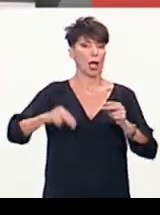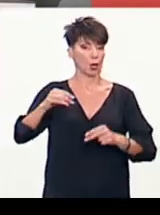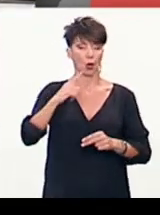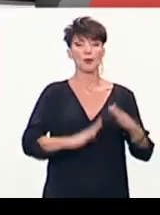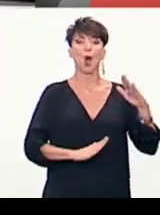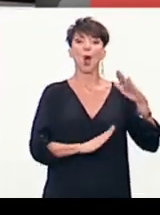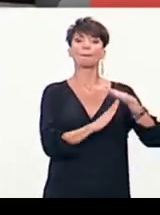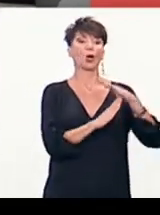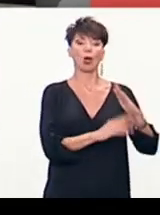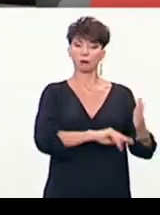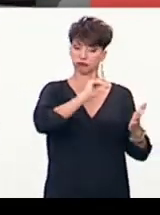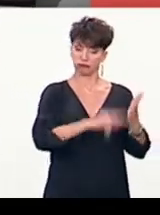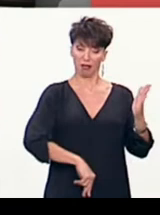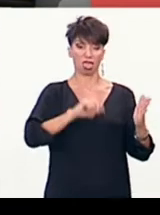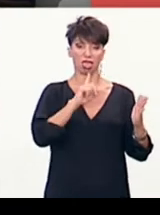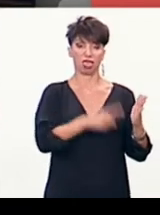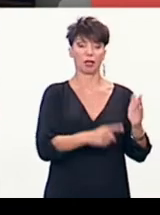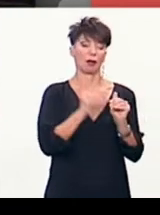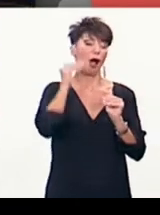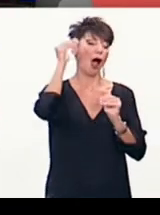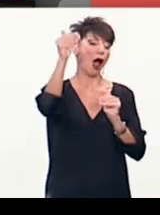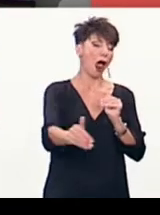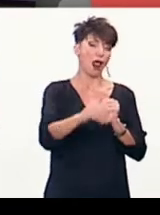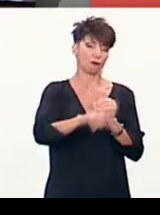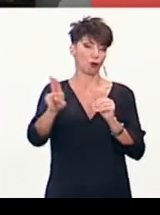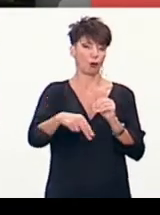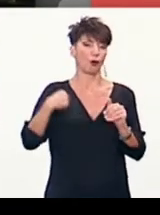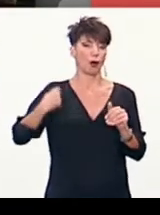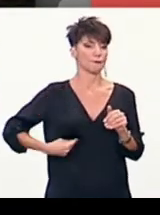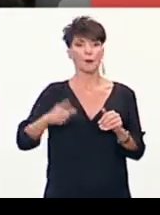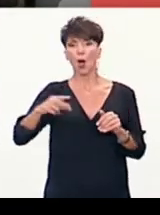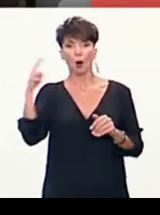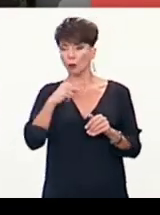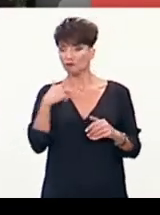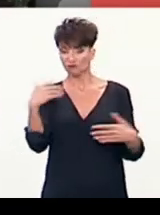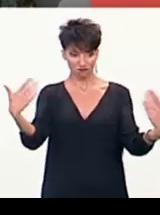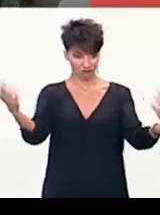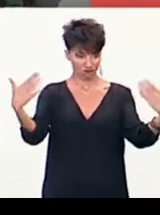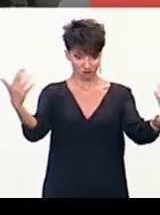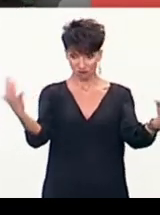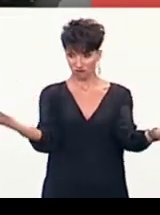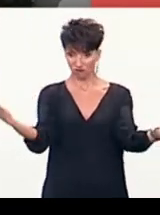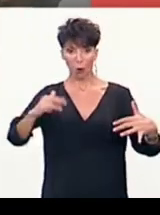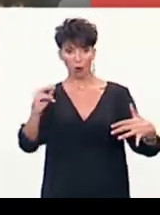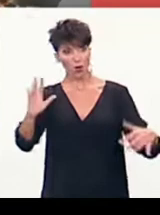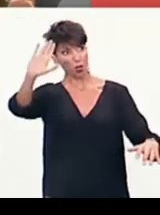Πρόεδρος Μέτα υπέγραψε το διάταγμα το οποίο αναβάλει τις εκλογές ενώ ο Πρωθυπουργός συγκαλεί την Πέμπτη το Κοινοβούλιο για την καθαίρεση του Πρόεδρου.